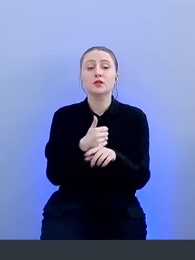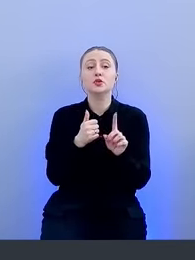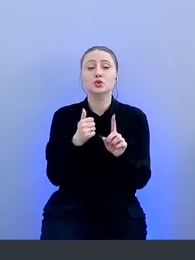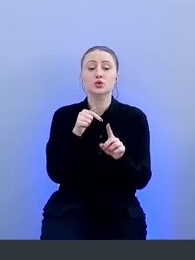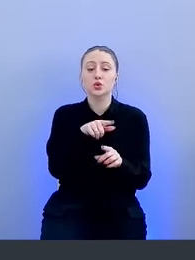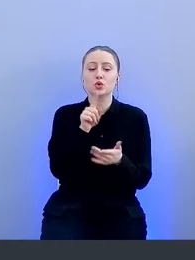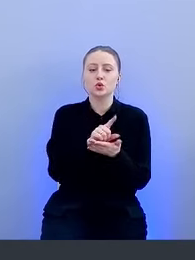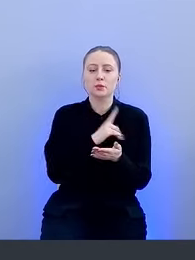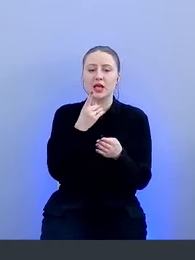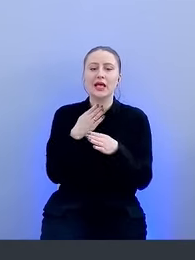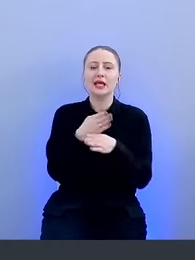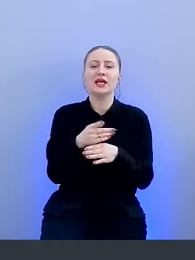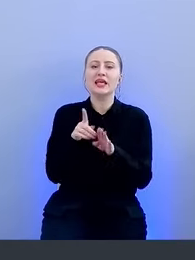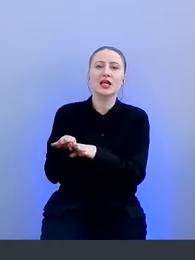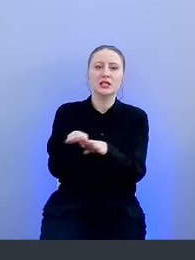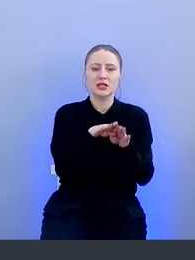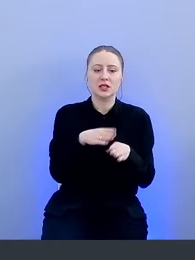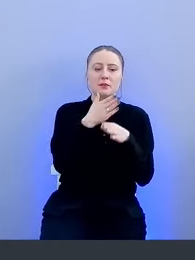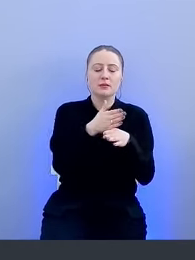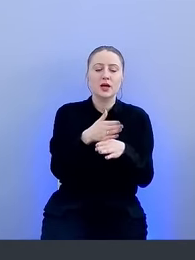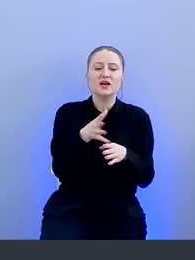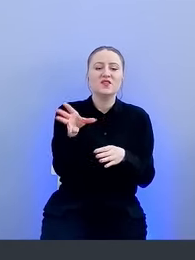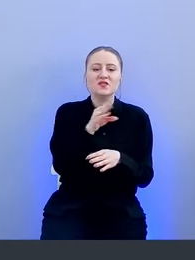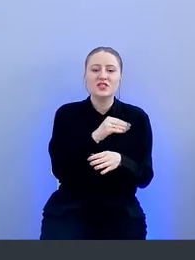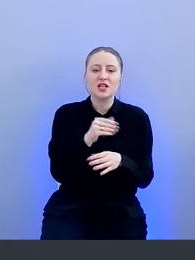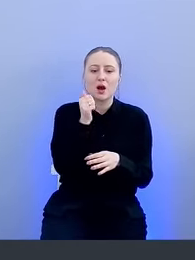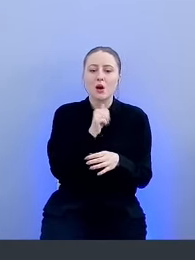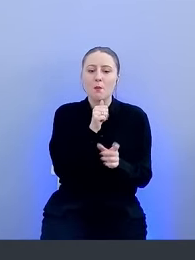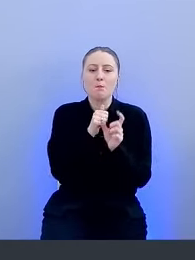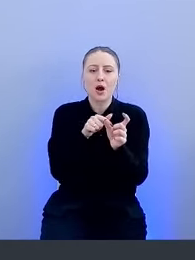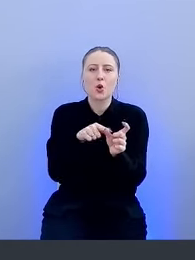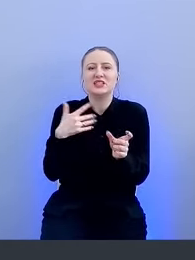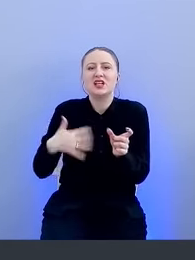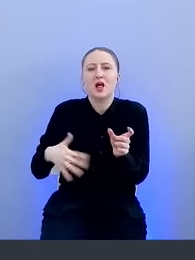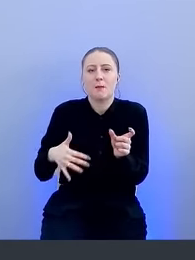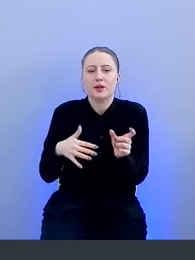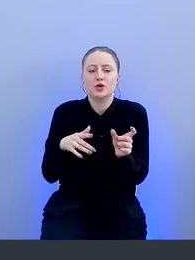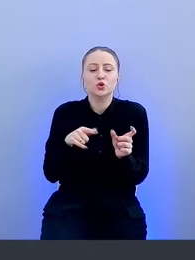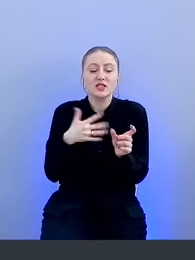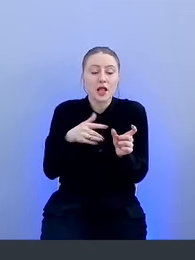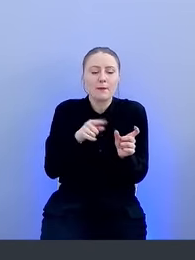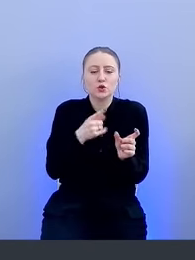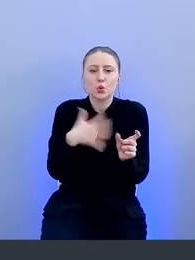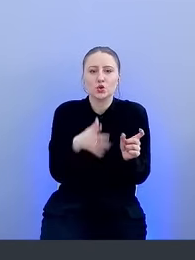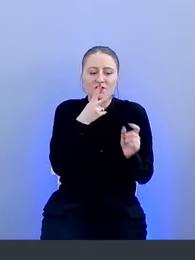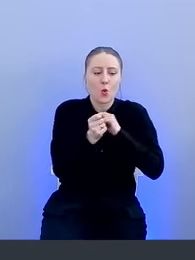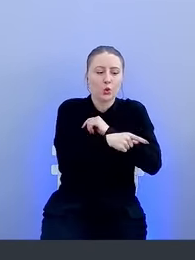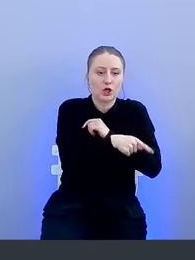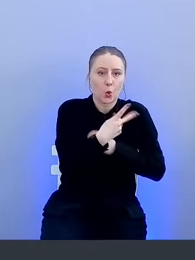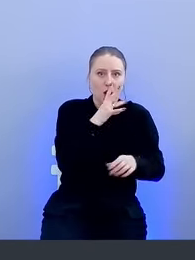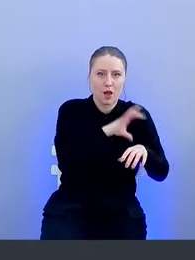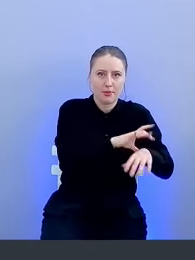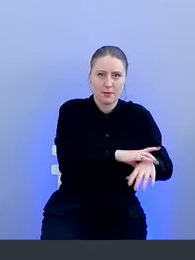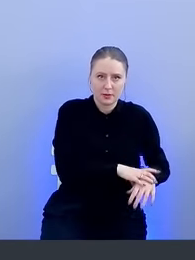являться единым хранилищем всех непристойных паролей. Это слабых, тех, что найдено в утечках, и тех, что обнаружено у